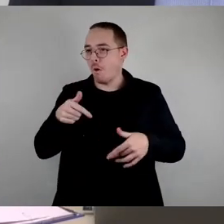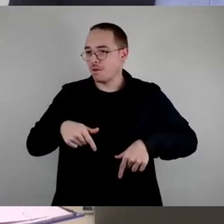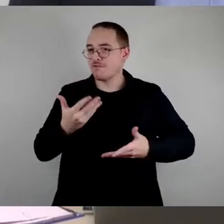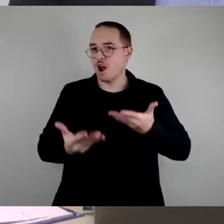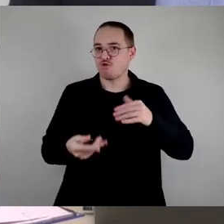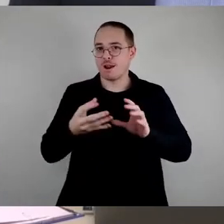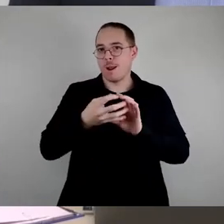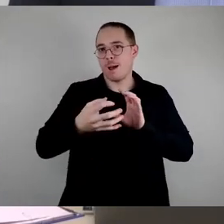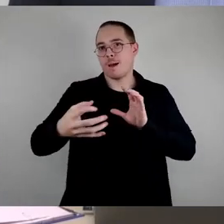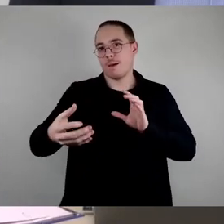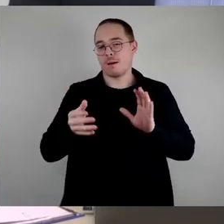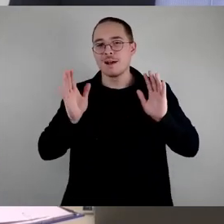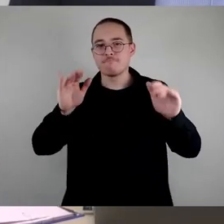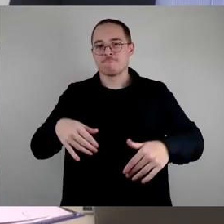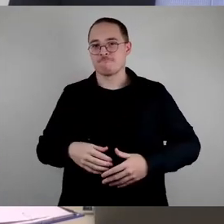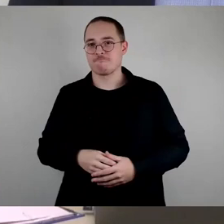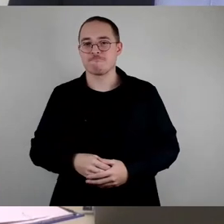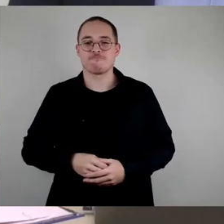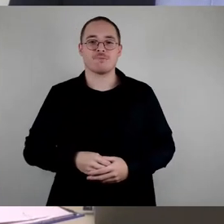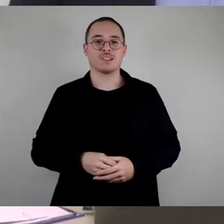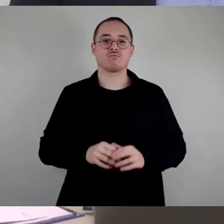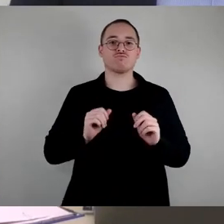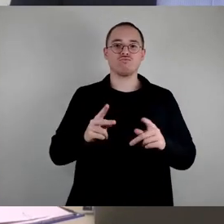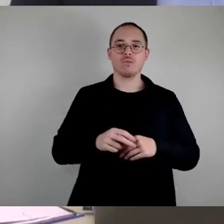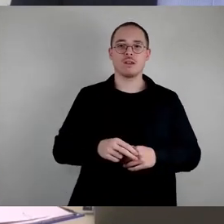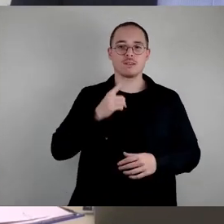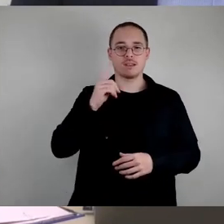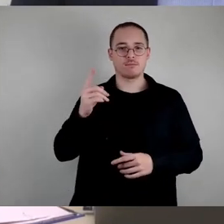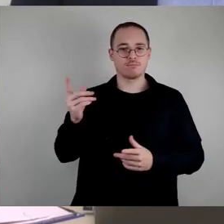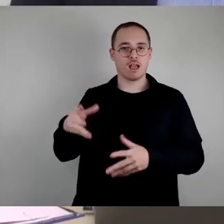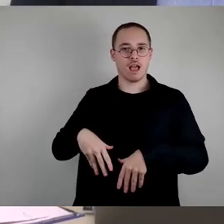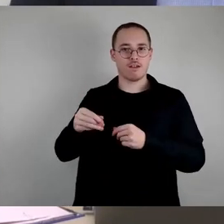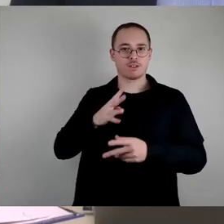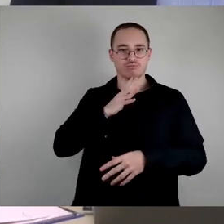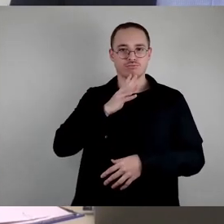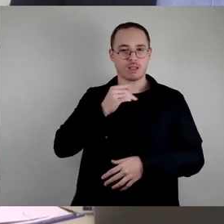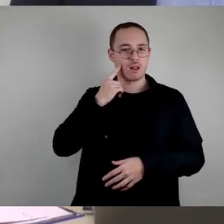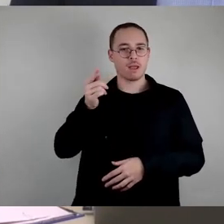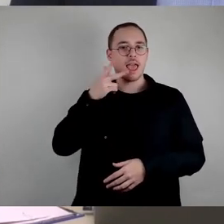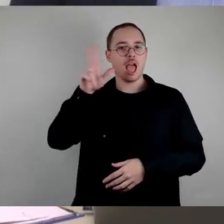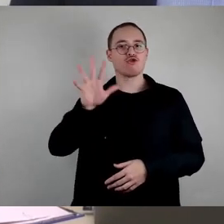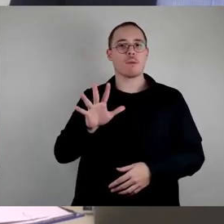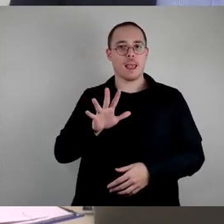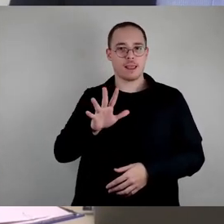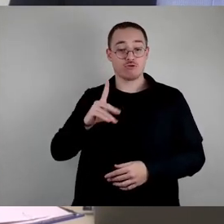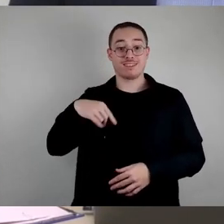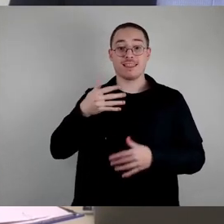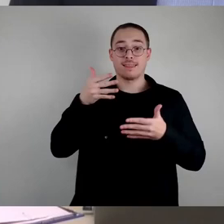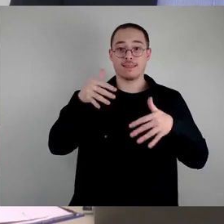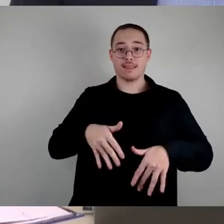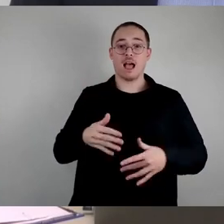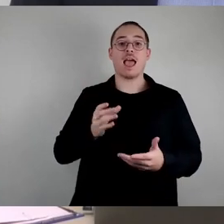wir zunächst die Einbringung hätten, das macht, glaube ich, Herr Schmelig laut meiner Liste, dann haben wir einen Ersetzungsantrag der SPD